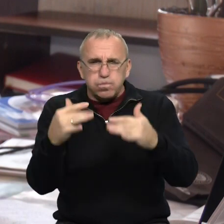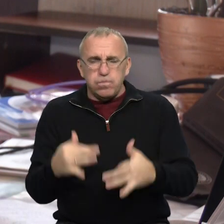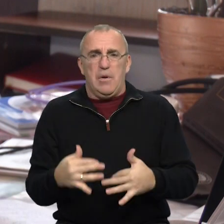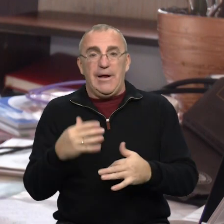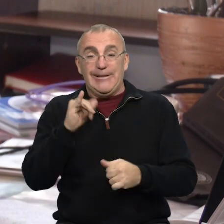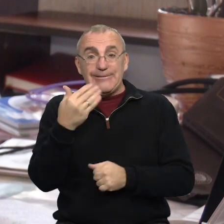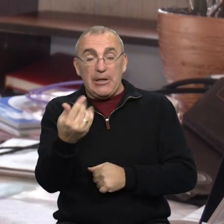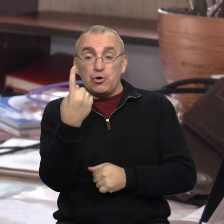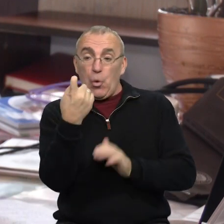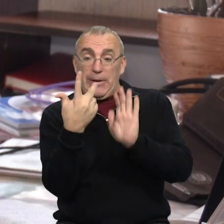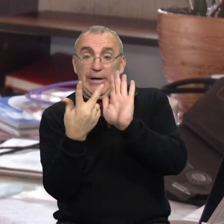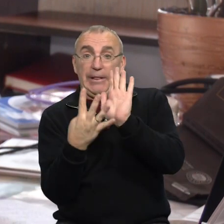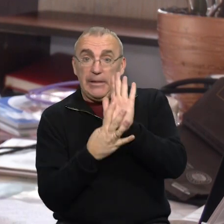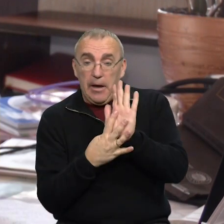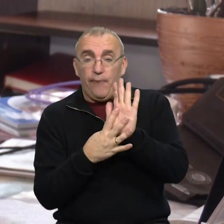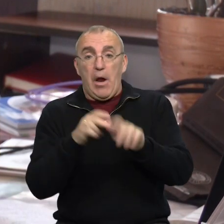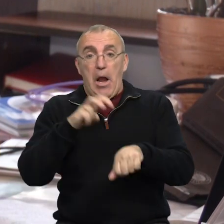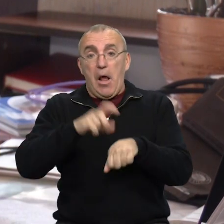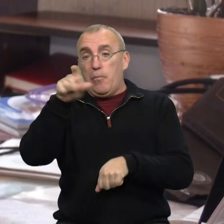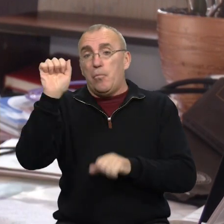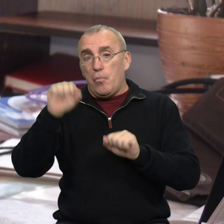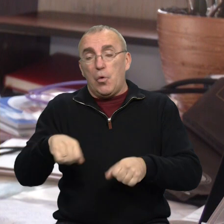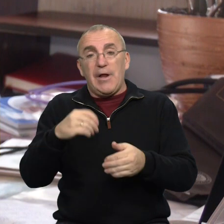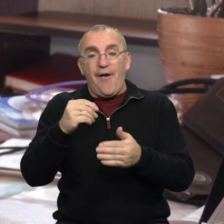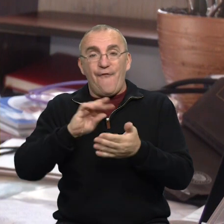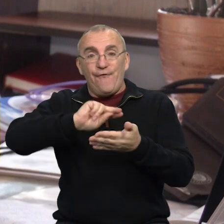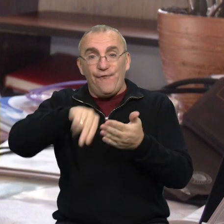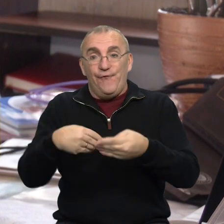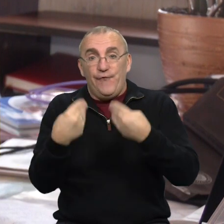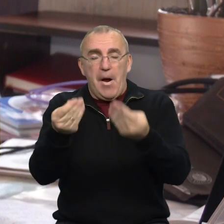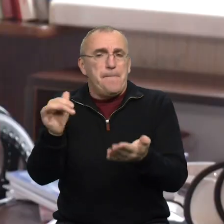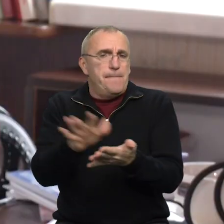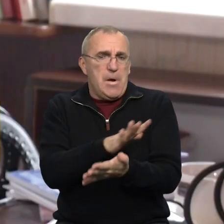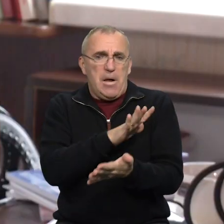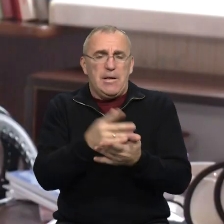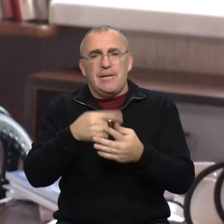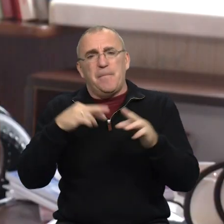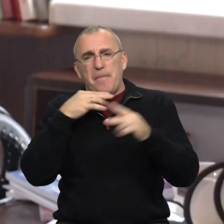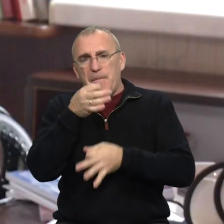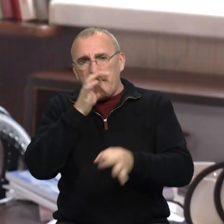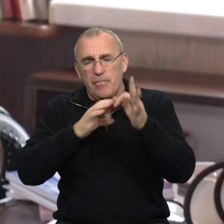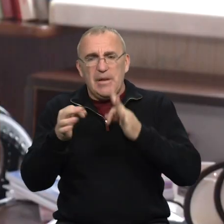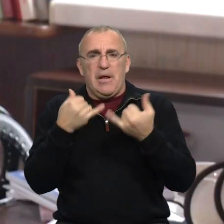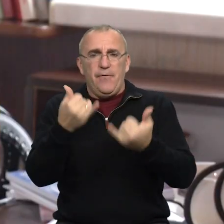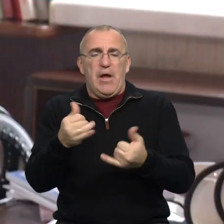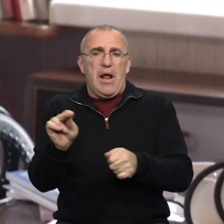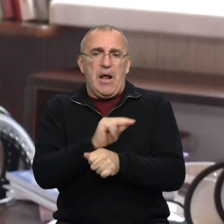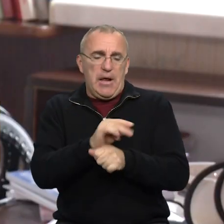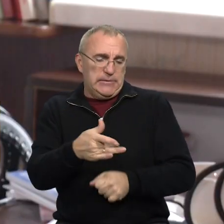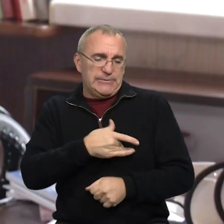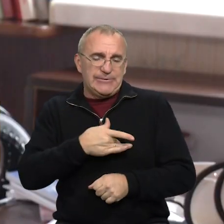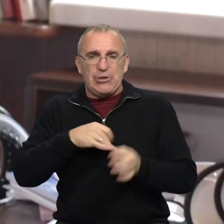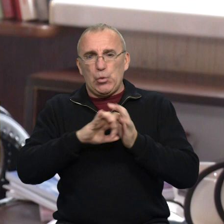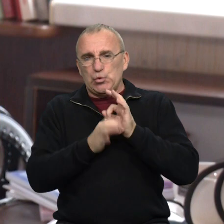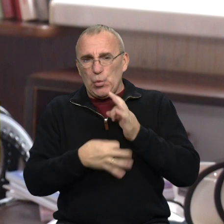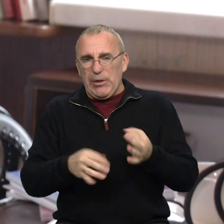З них 139 лікарі можуть виписати безкоштовно. Це препарати для лікування